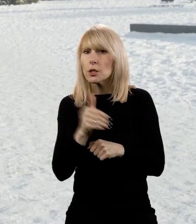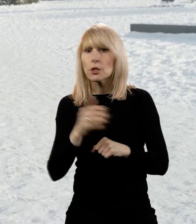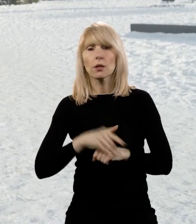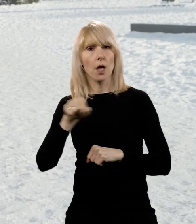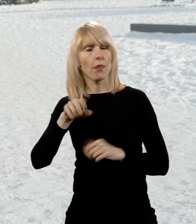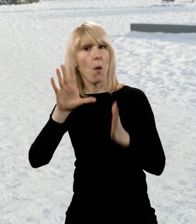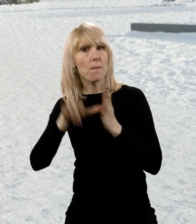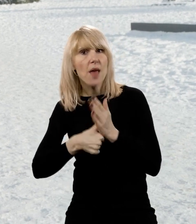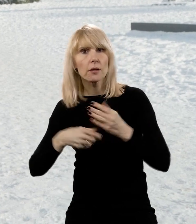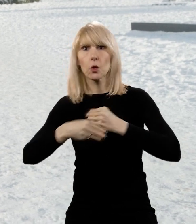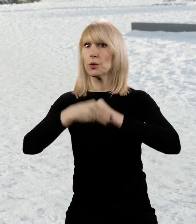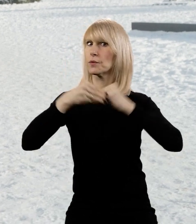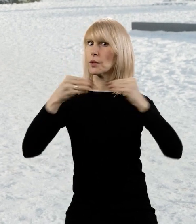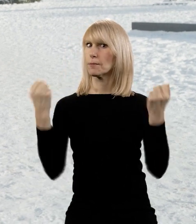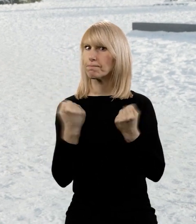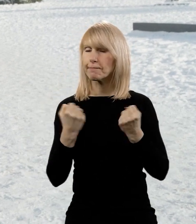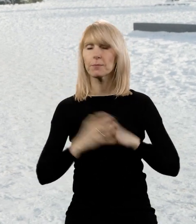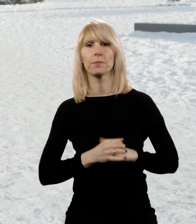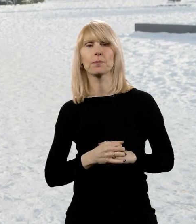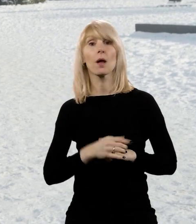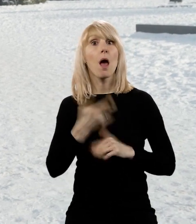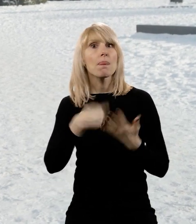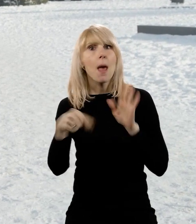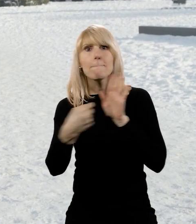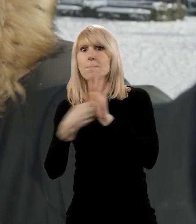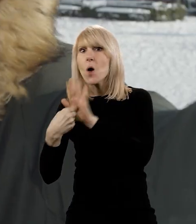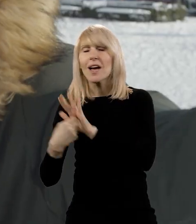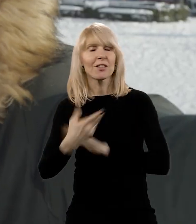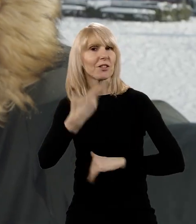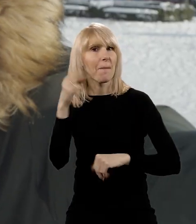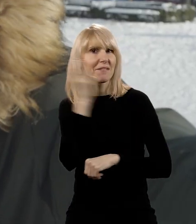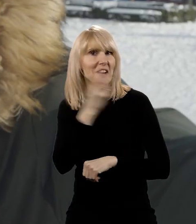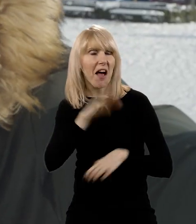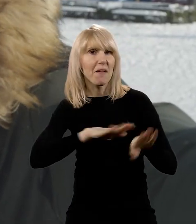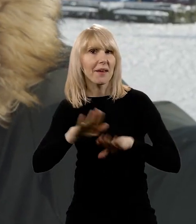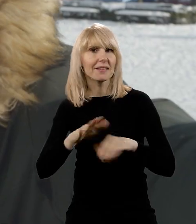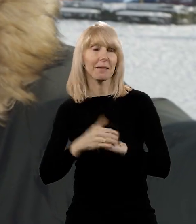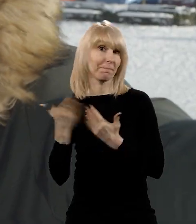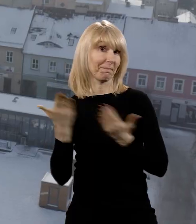miasto rozwija się w szybkim tempie. Pokażemy Wam dzisiaj kilka ciekawych miejsc. Chodźcie z nami.